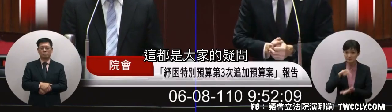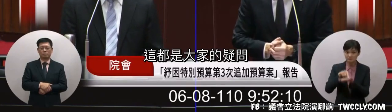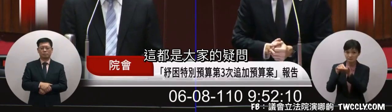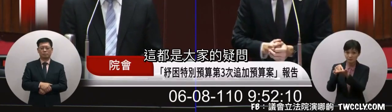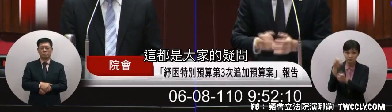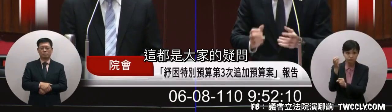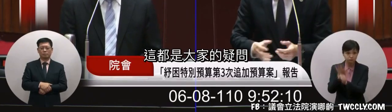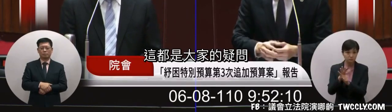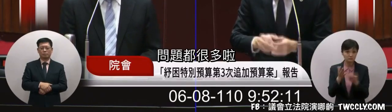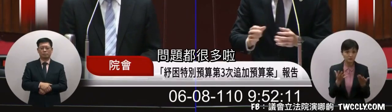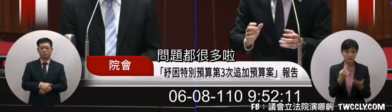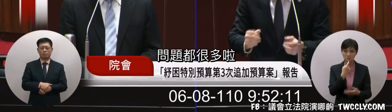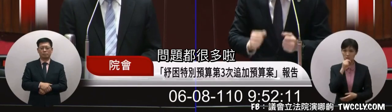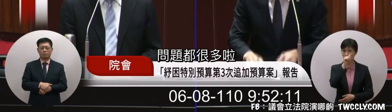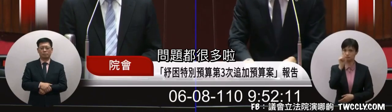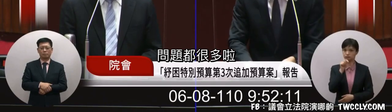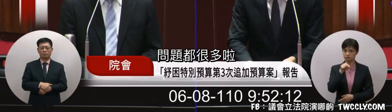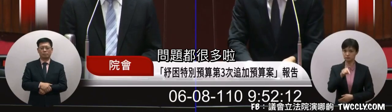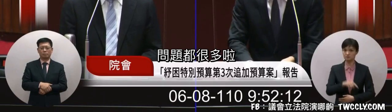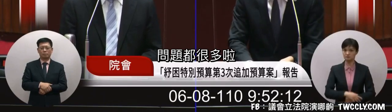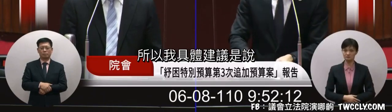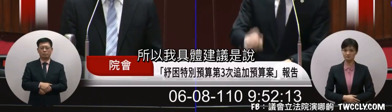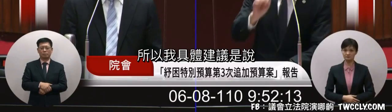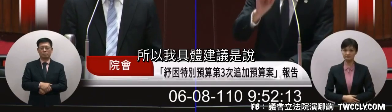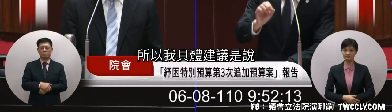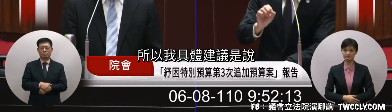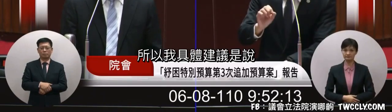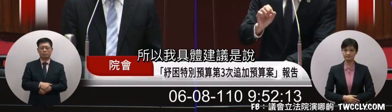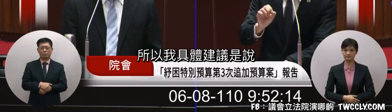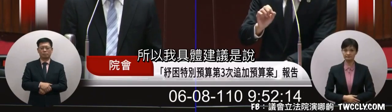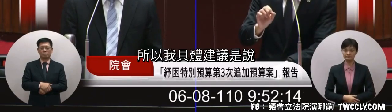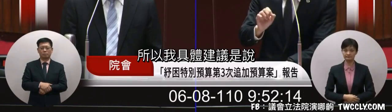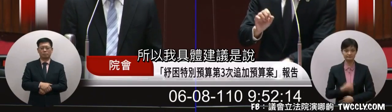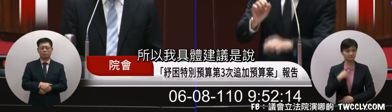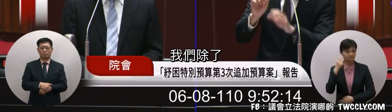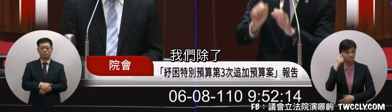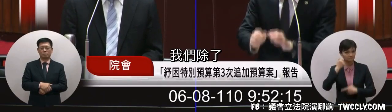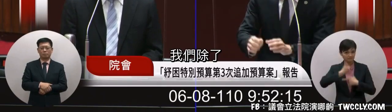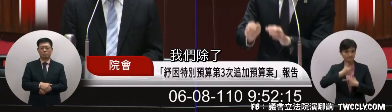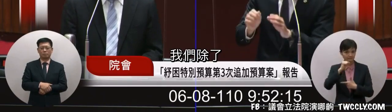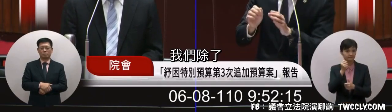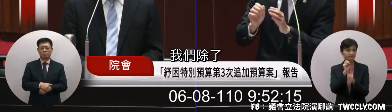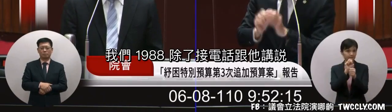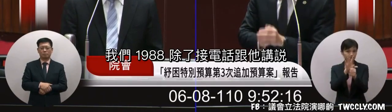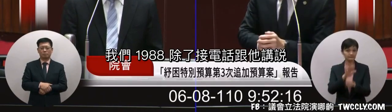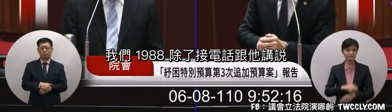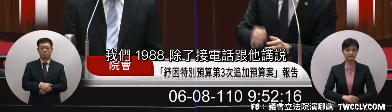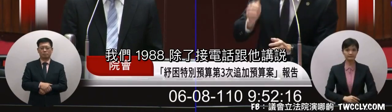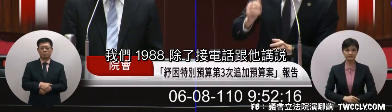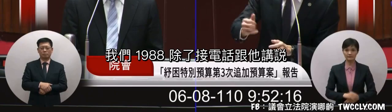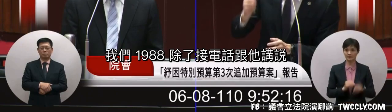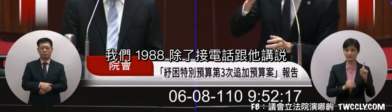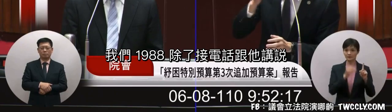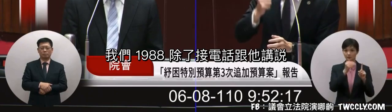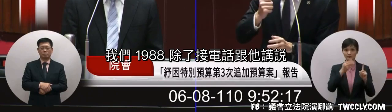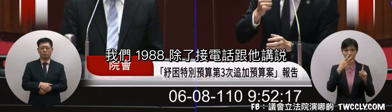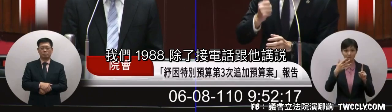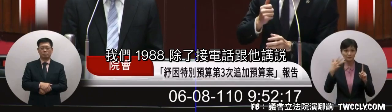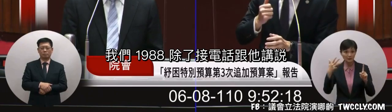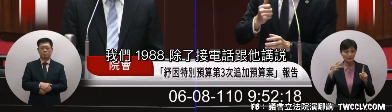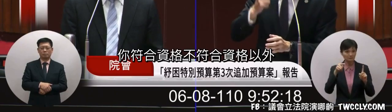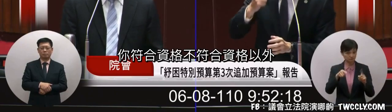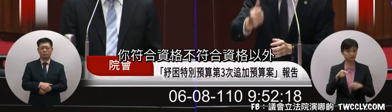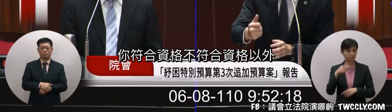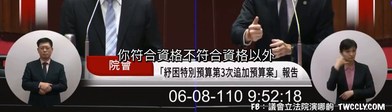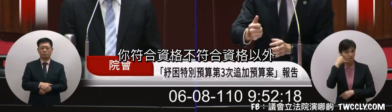這個疑問疑問那個問題都很多所以我具體的建議是說我們除了我們一九八八除了接電話